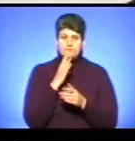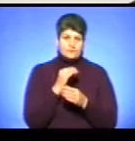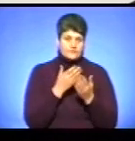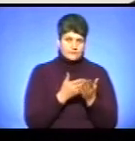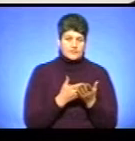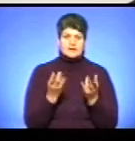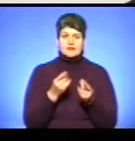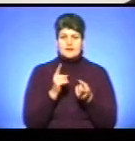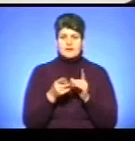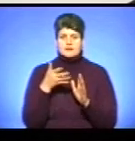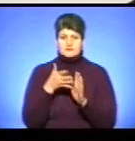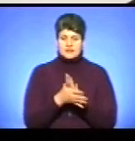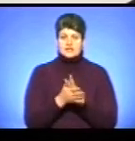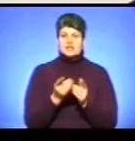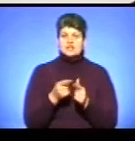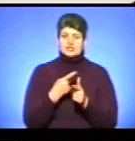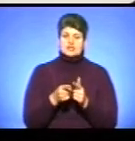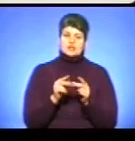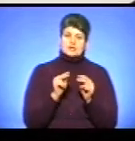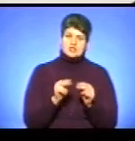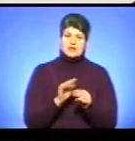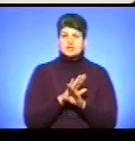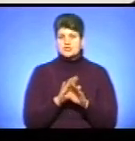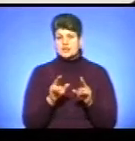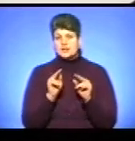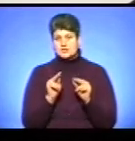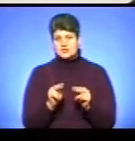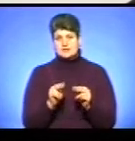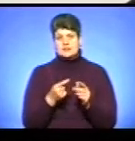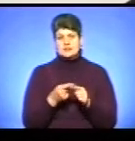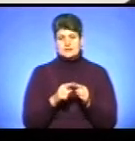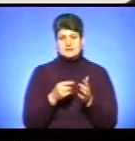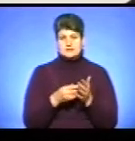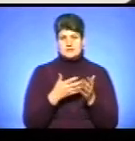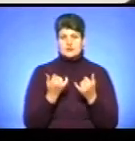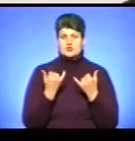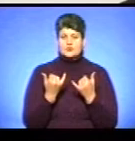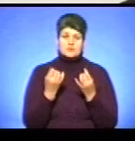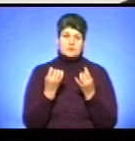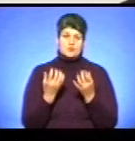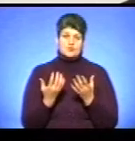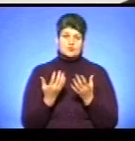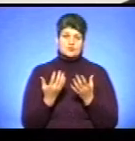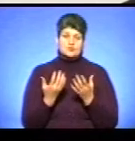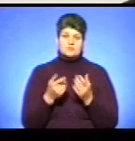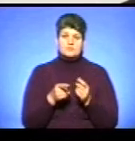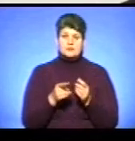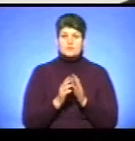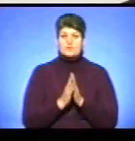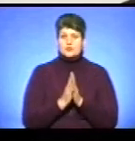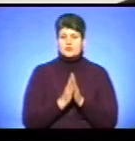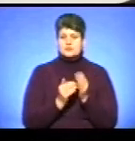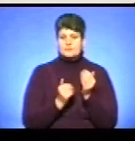реальні розходи і чи є об'єктивний, чи не об'єктивно встановлений той тариф. Сьогодні ми просто тим самим просимо